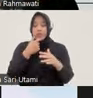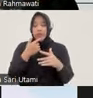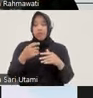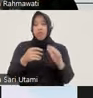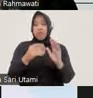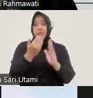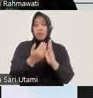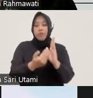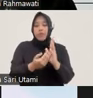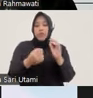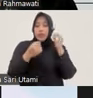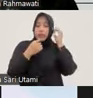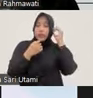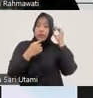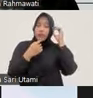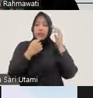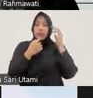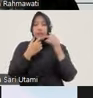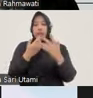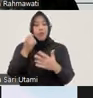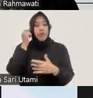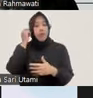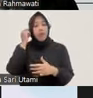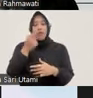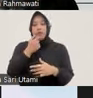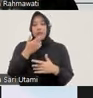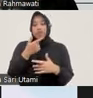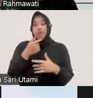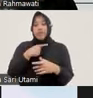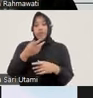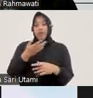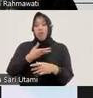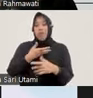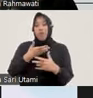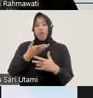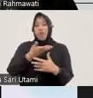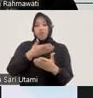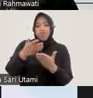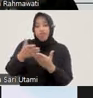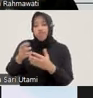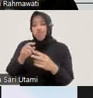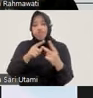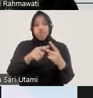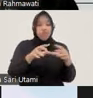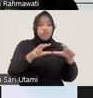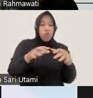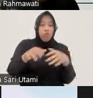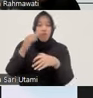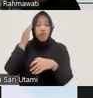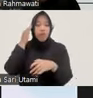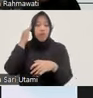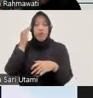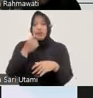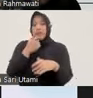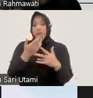mekanisme tertentu yaitu dalam hal ini kita membagi kedua kelompok di versi dan mediasi penal yang mana proses